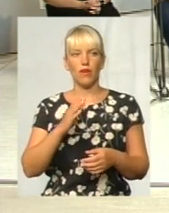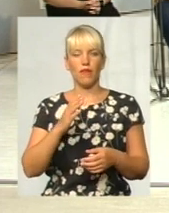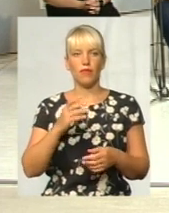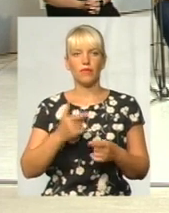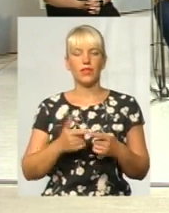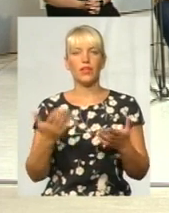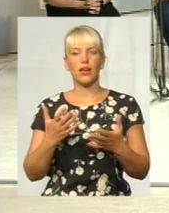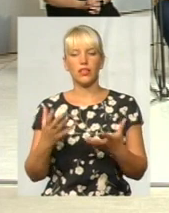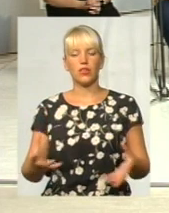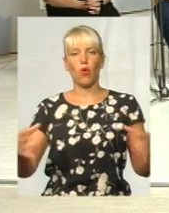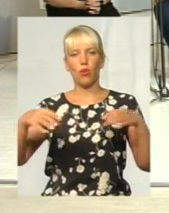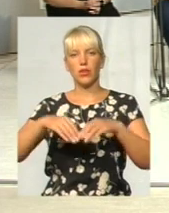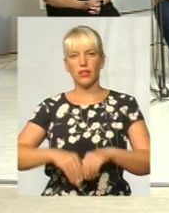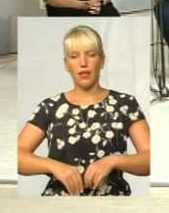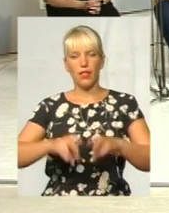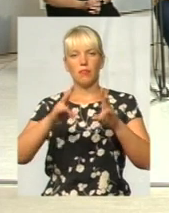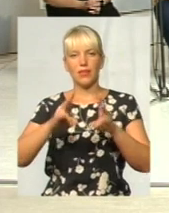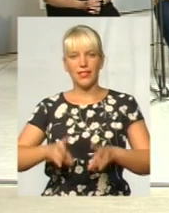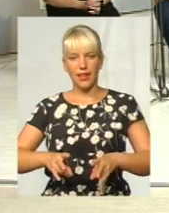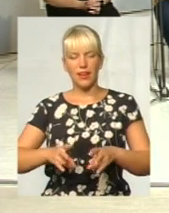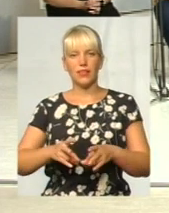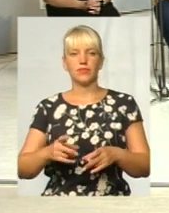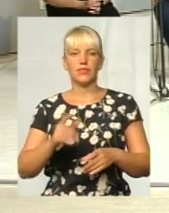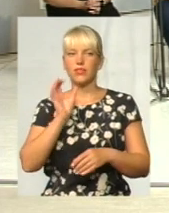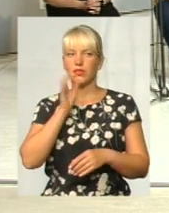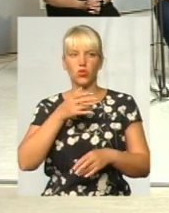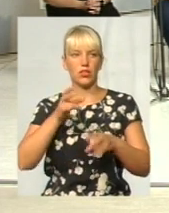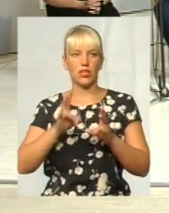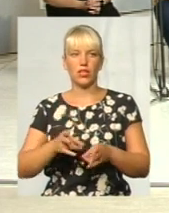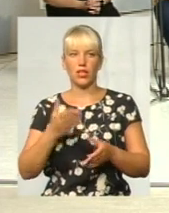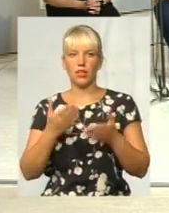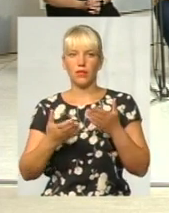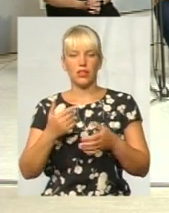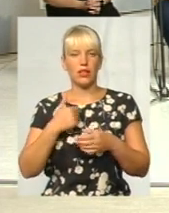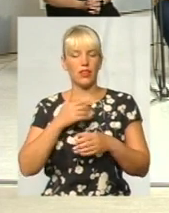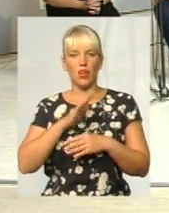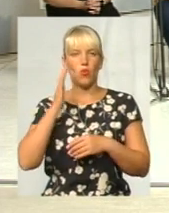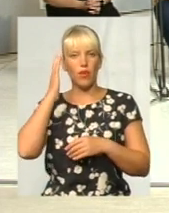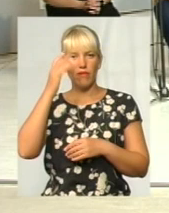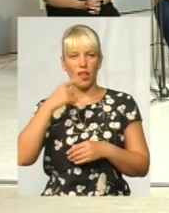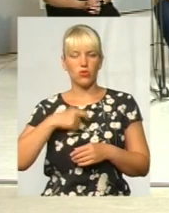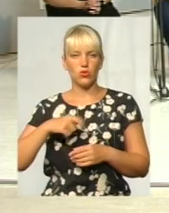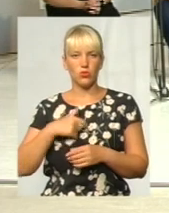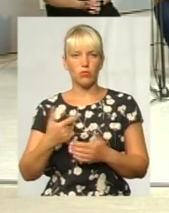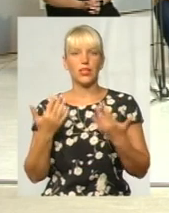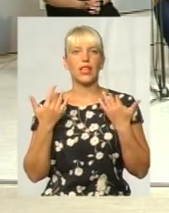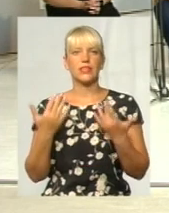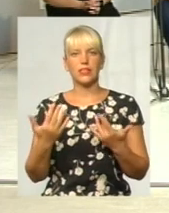біда, трагедія. Наприклад, я собі навіть не уявляю, наскільки це,